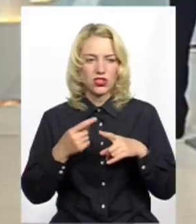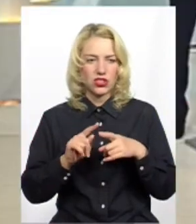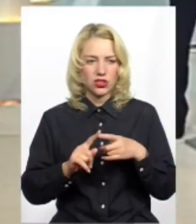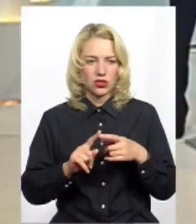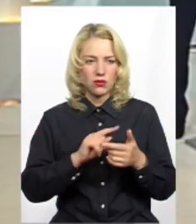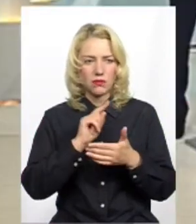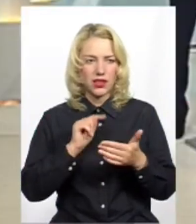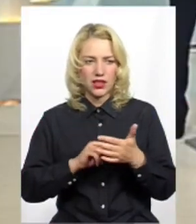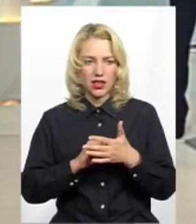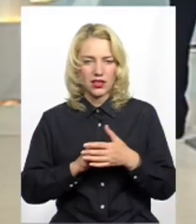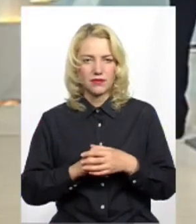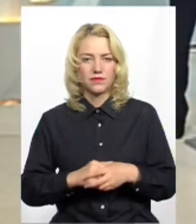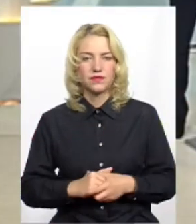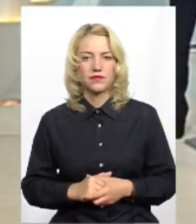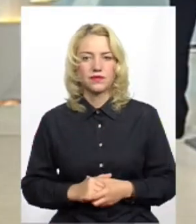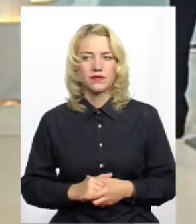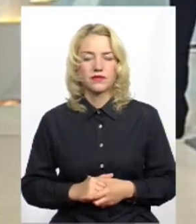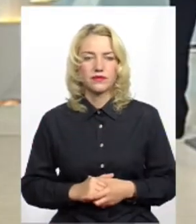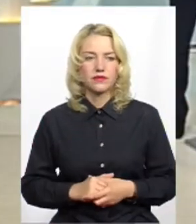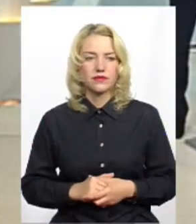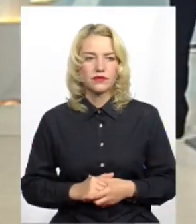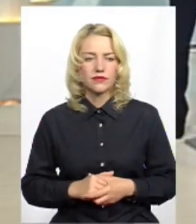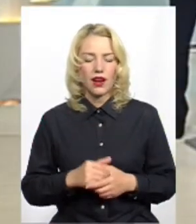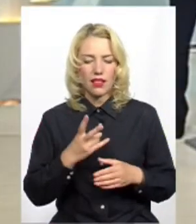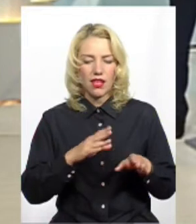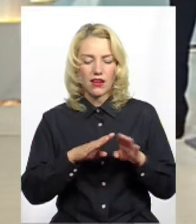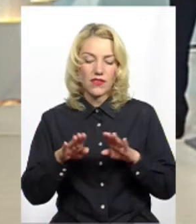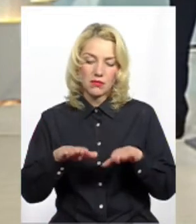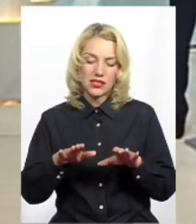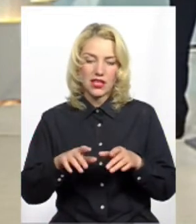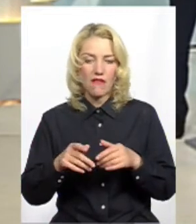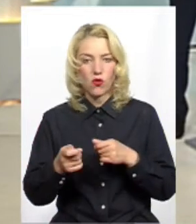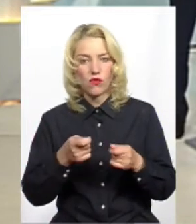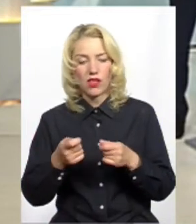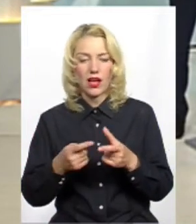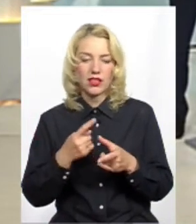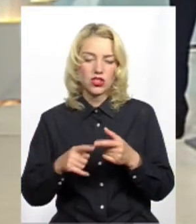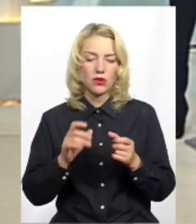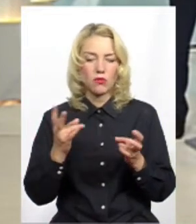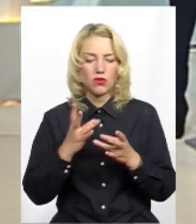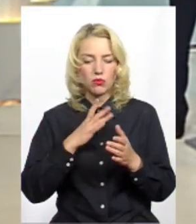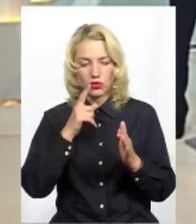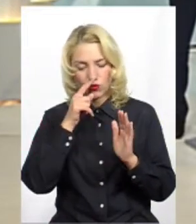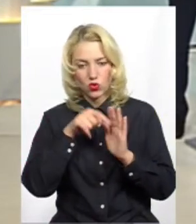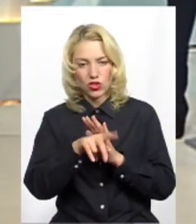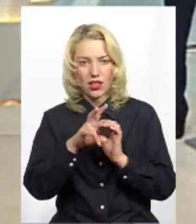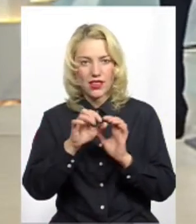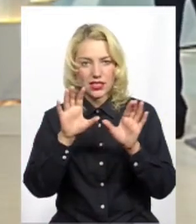вирішення цього питання теж визначаєте тих інструментів, які зараз є на рівні місцевої ради? Чи все ж таки має бути втручання на